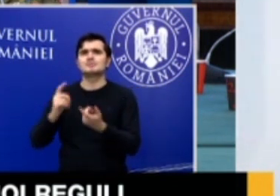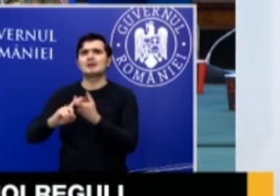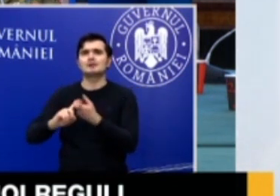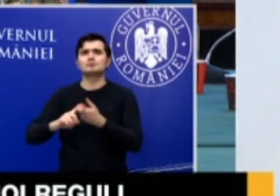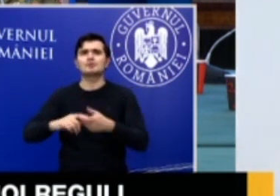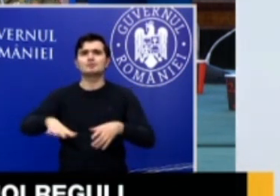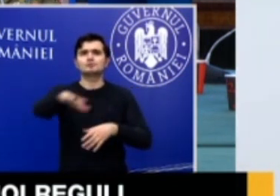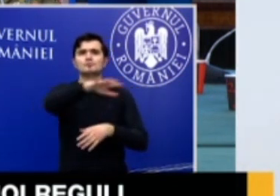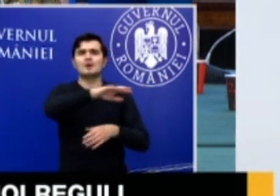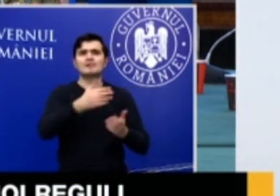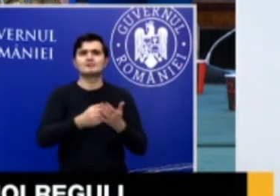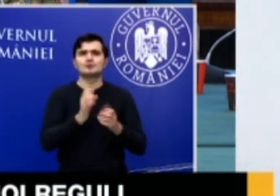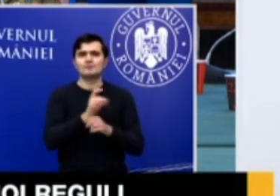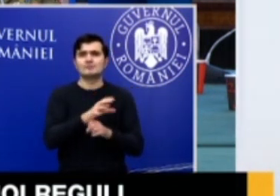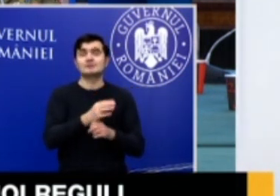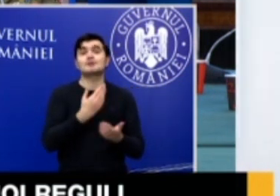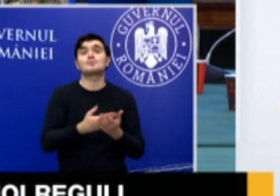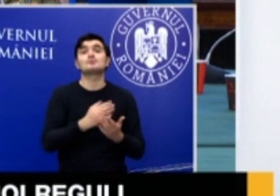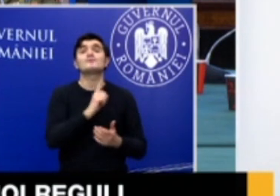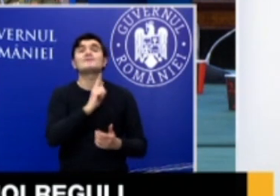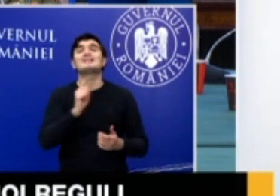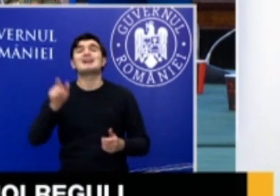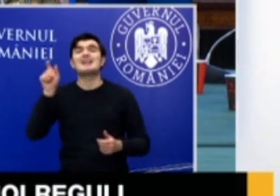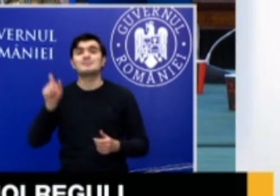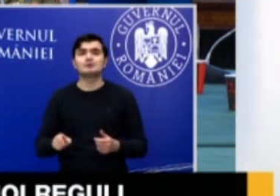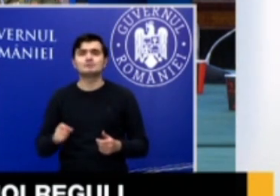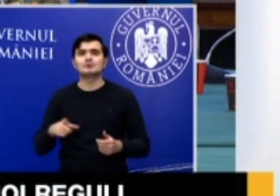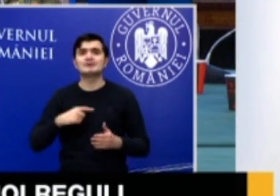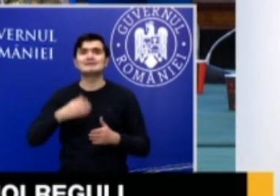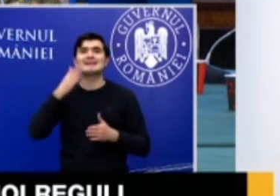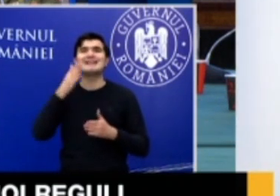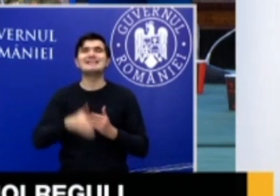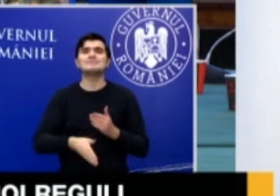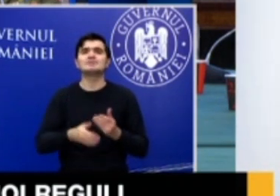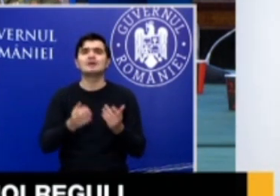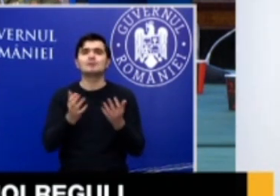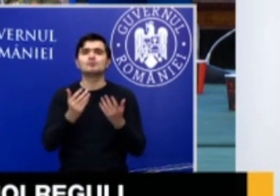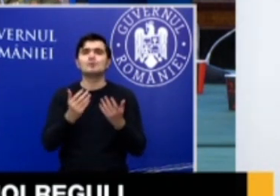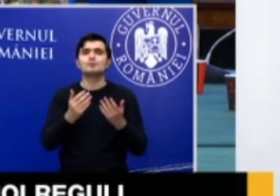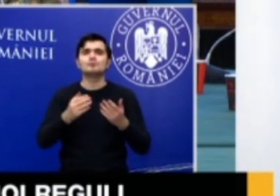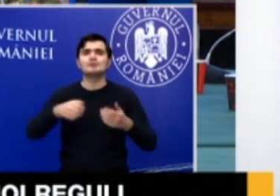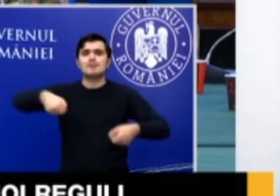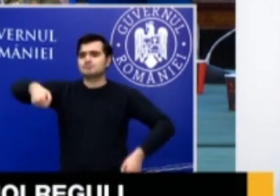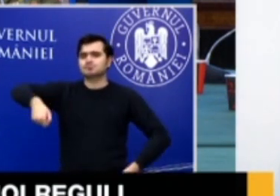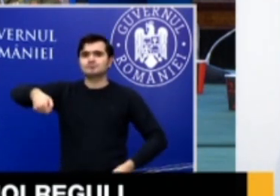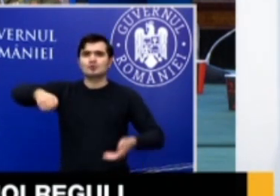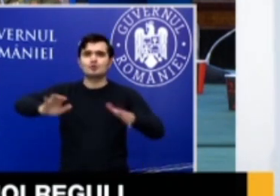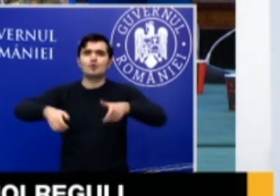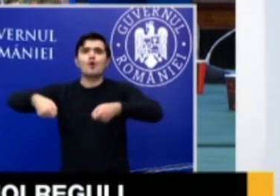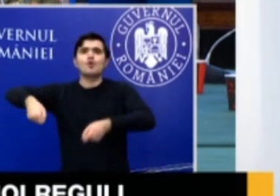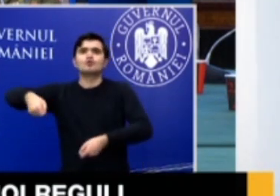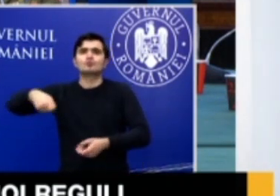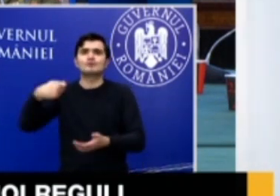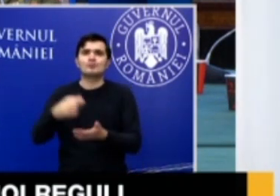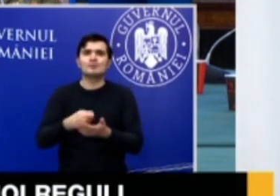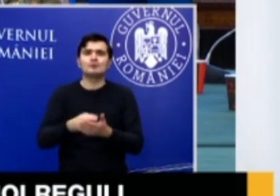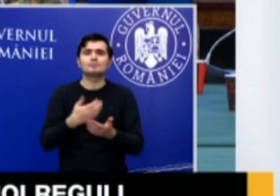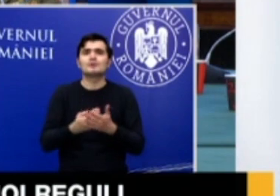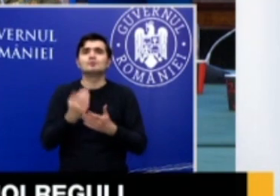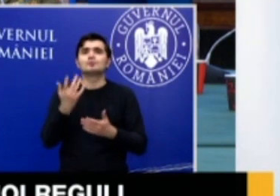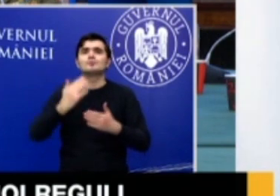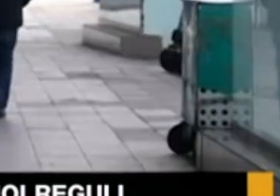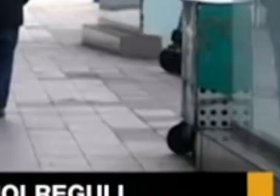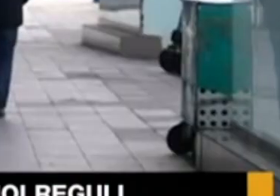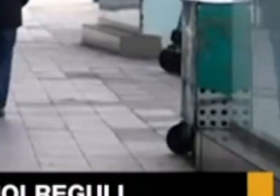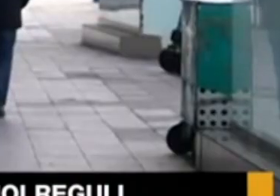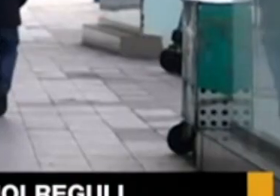vânzării pentru fiecare persoană și este limitat numărul coșurilor de cumpărături la numărul maxim de persoane ce poate avea